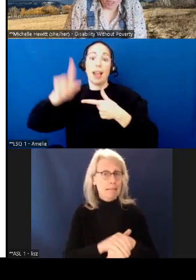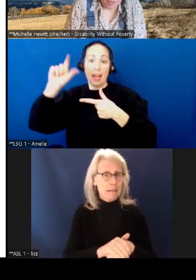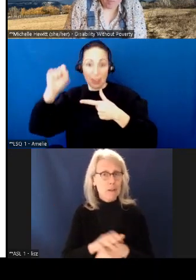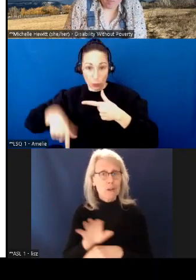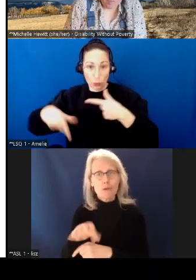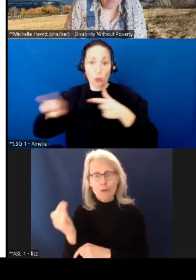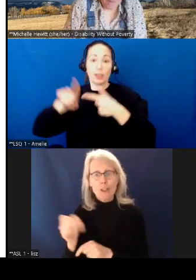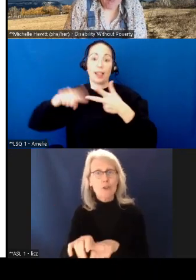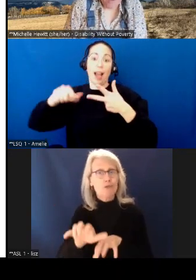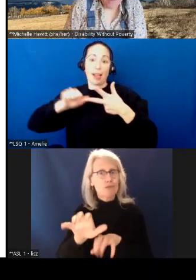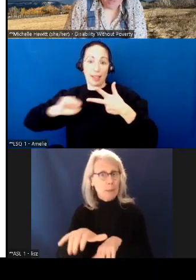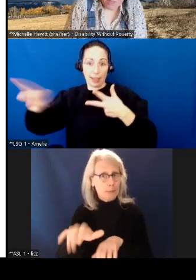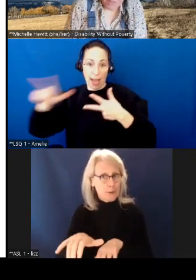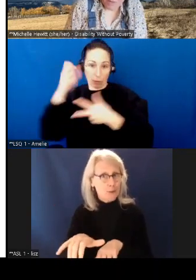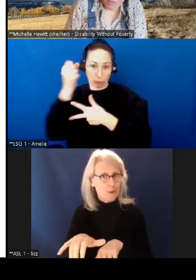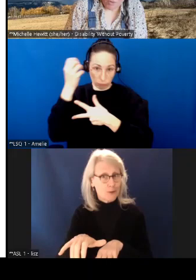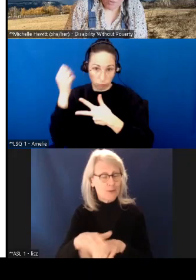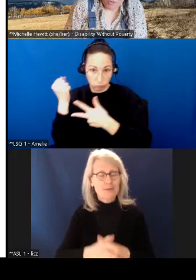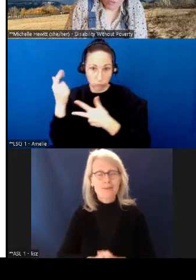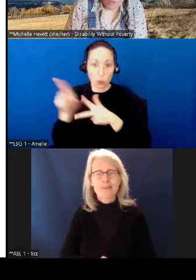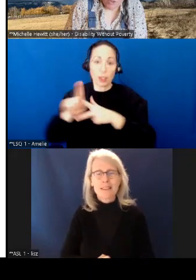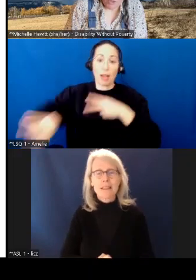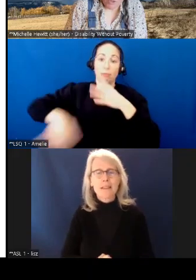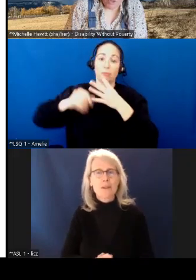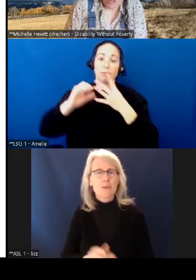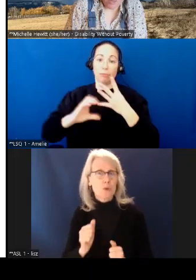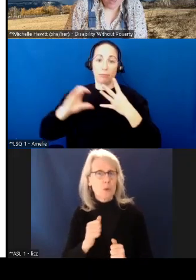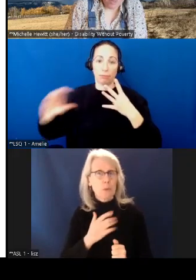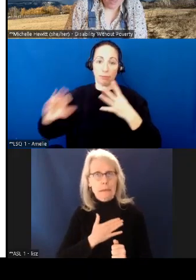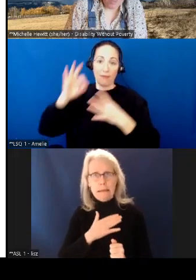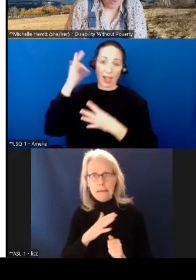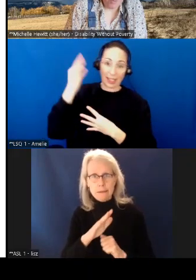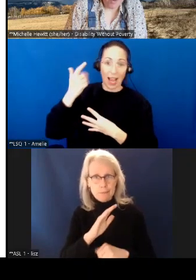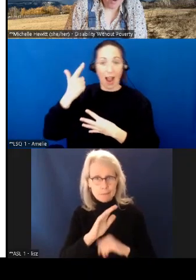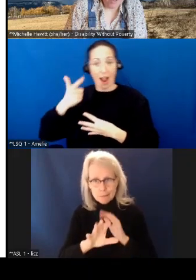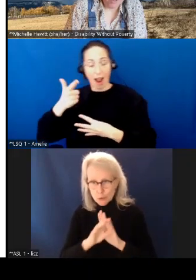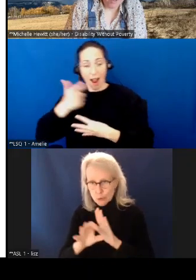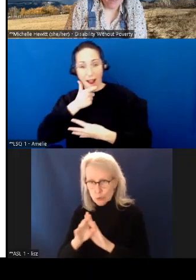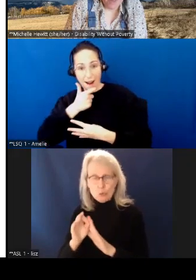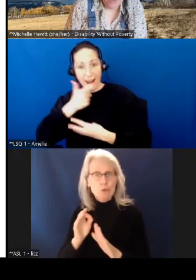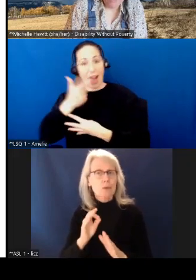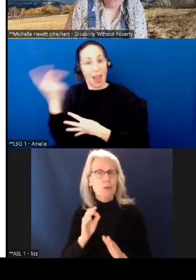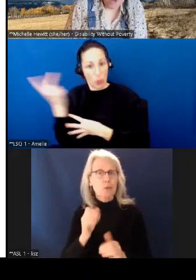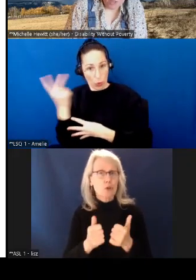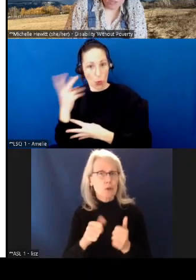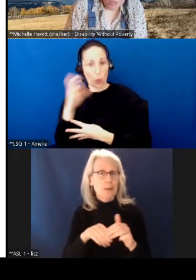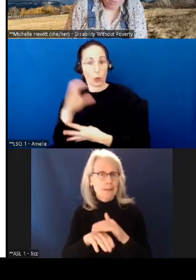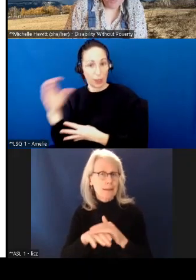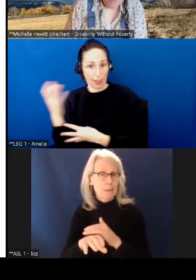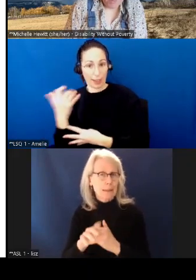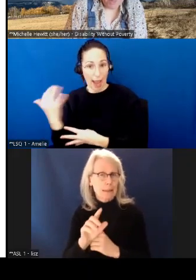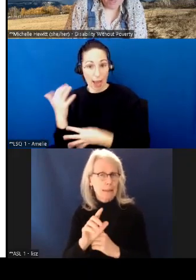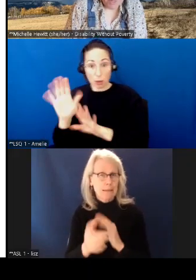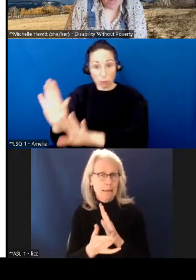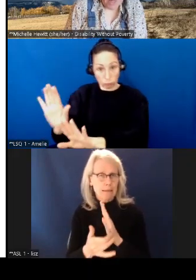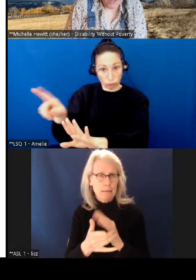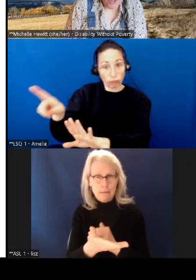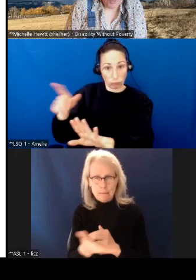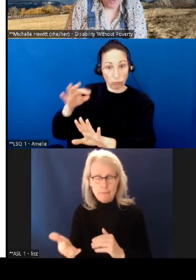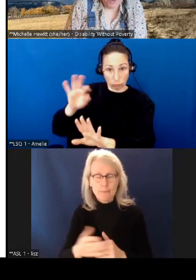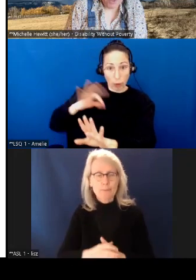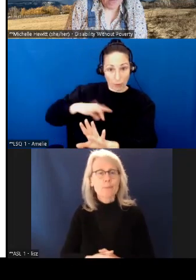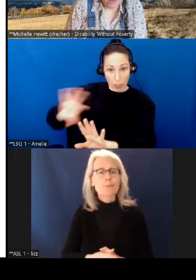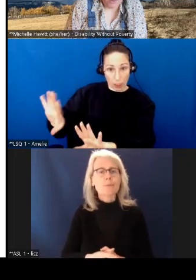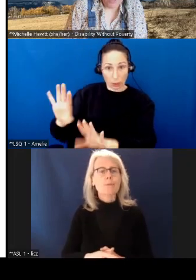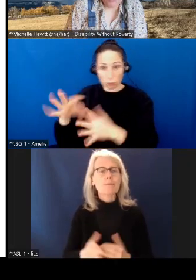et ASL et le sous-titrage en anglais et en français. Veuillez prendre un moment pour ajuster vos paramètres